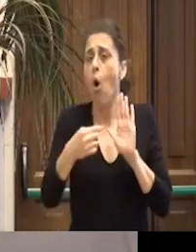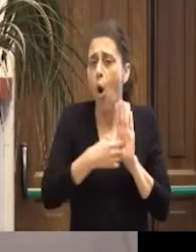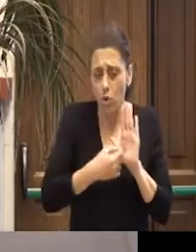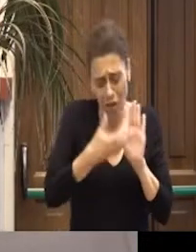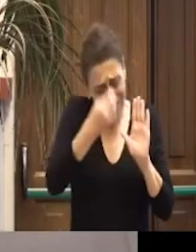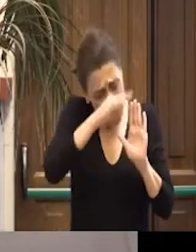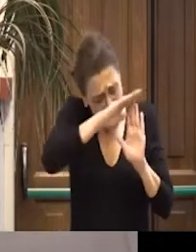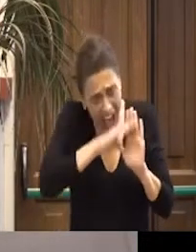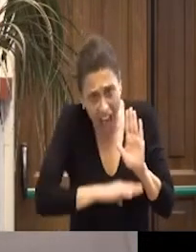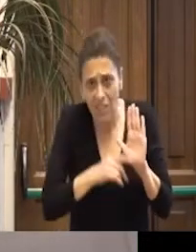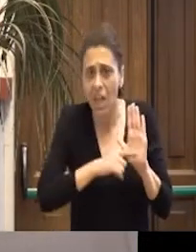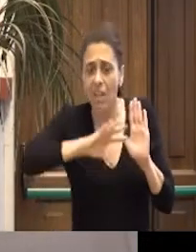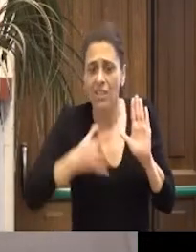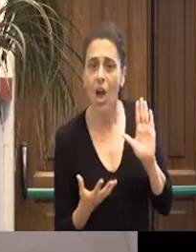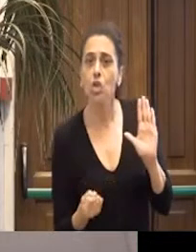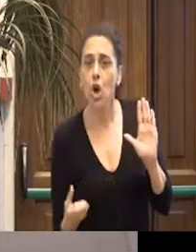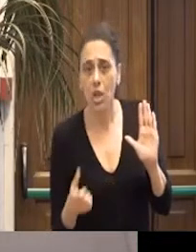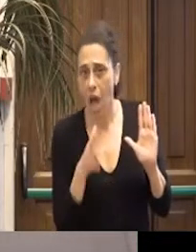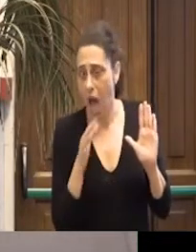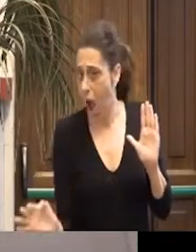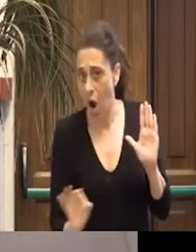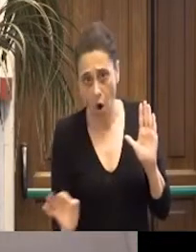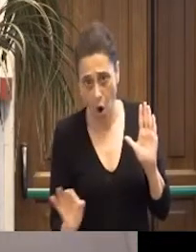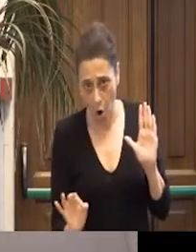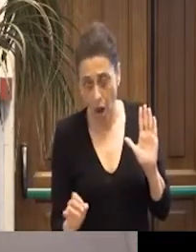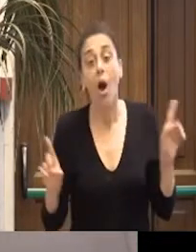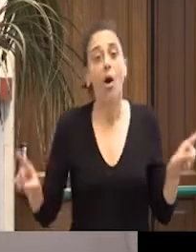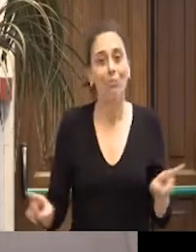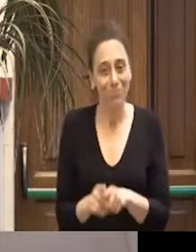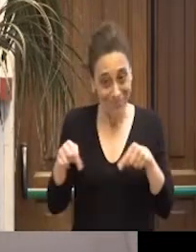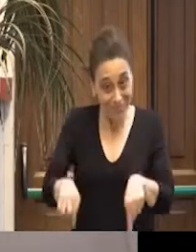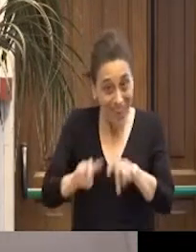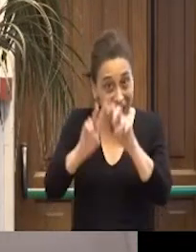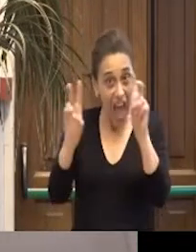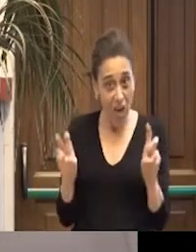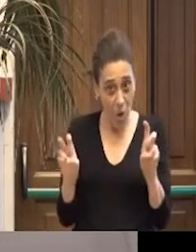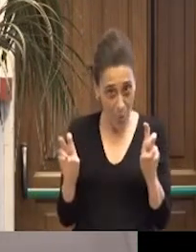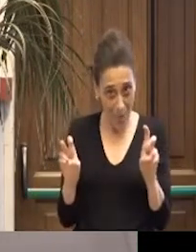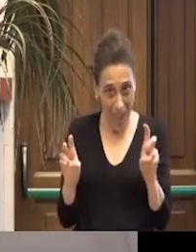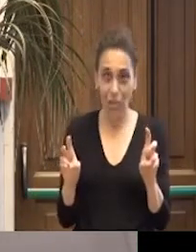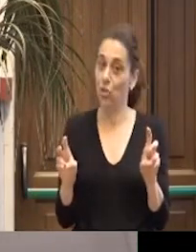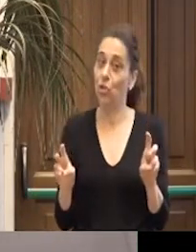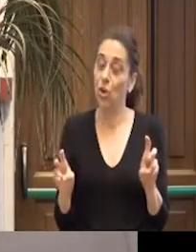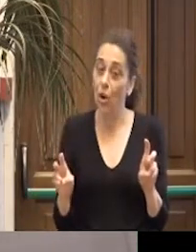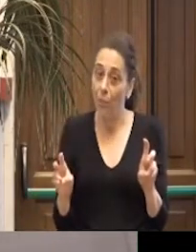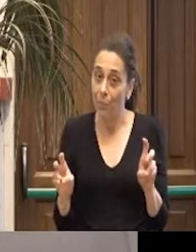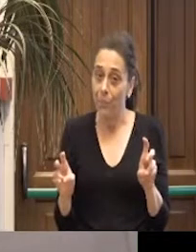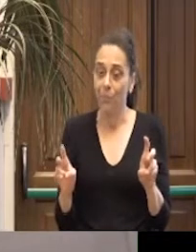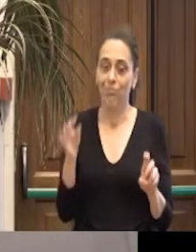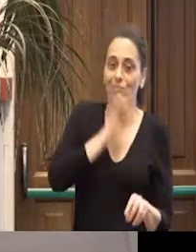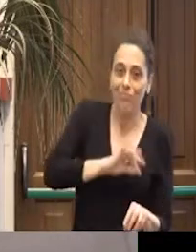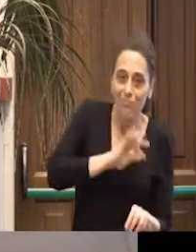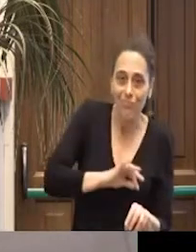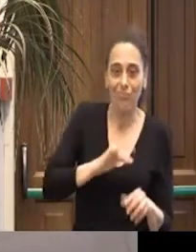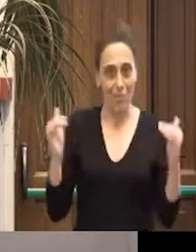ancora non è diventata sostanziale. Anche su questo tema della parità di retribuzione o